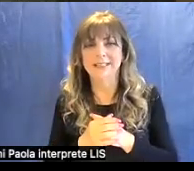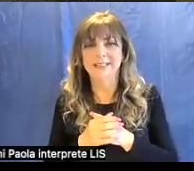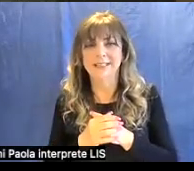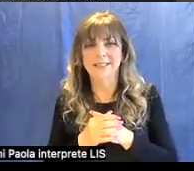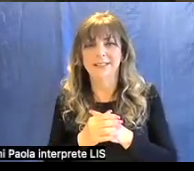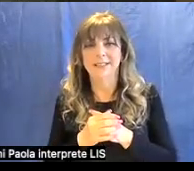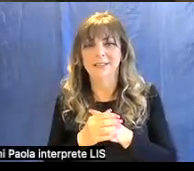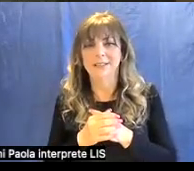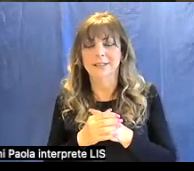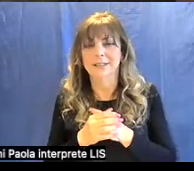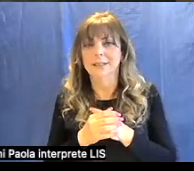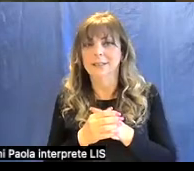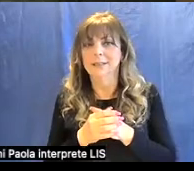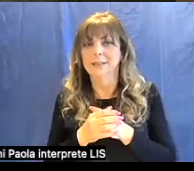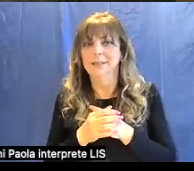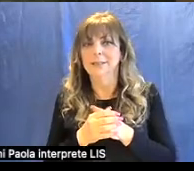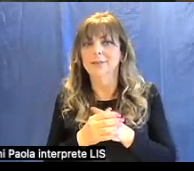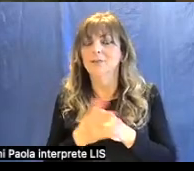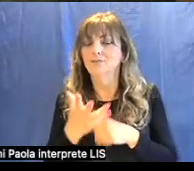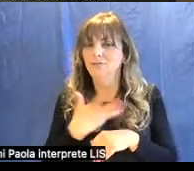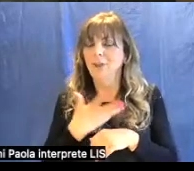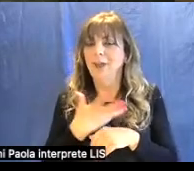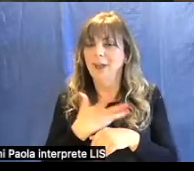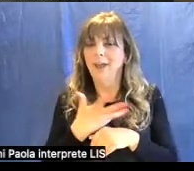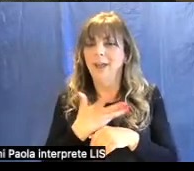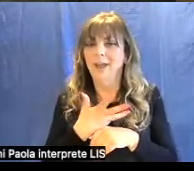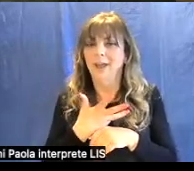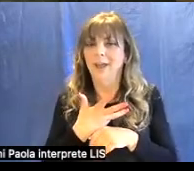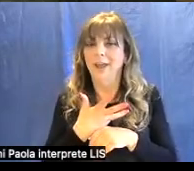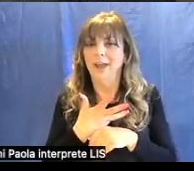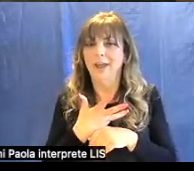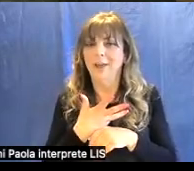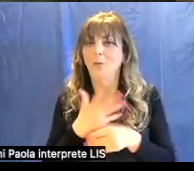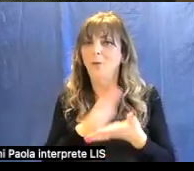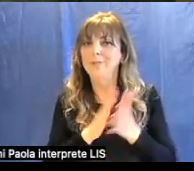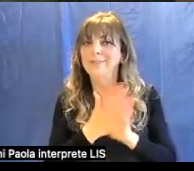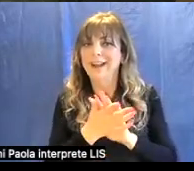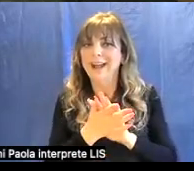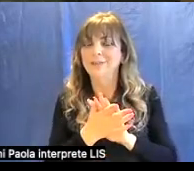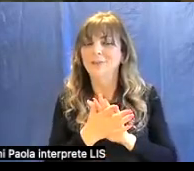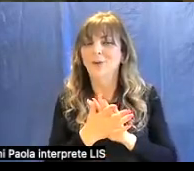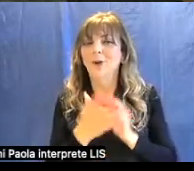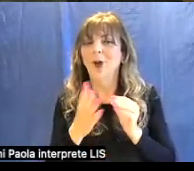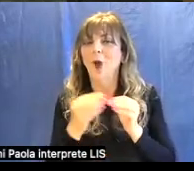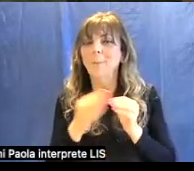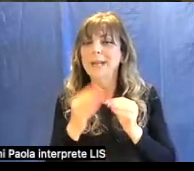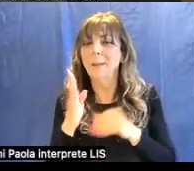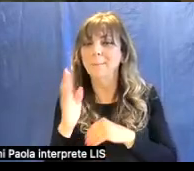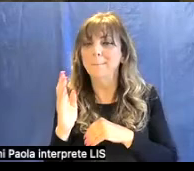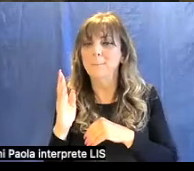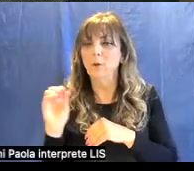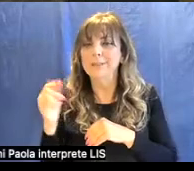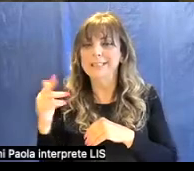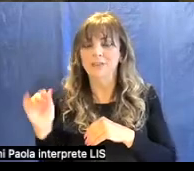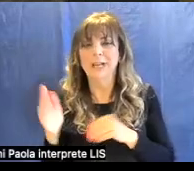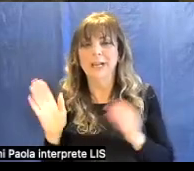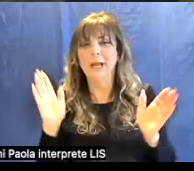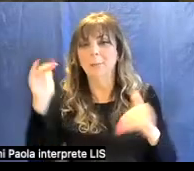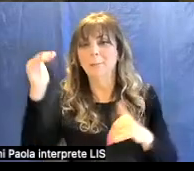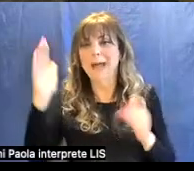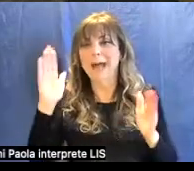riguardo c'è un abbiamo un contratto su un'opera di Botticelli che è la Palabardi